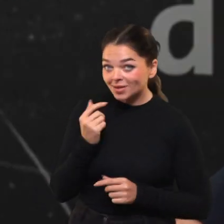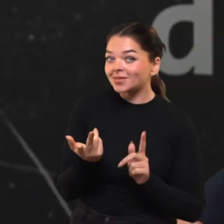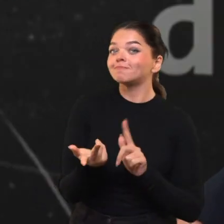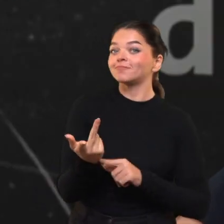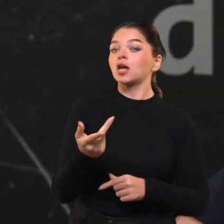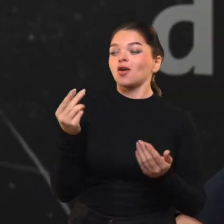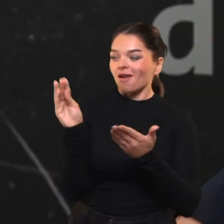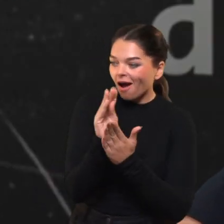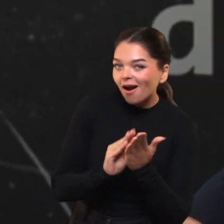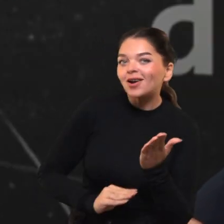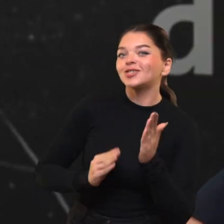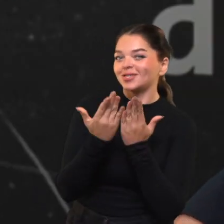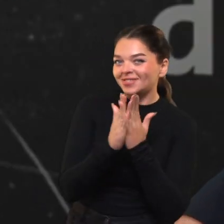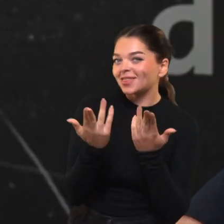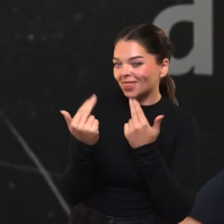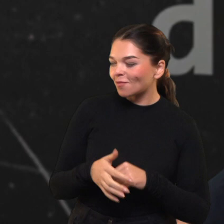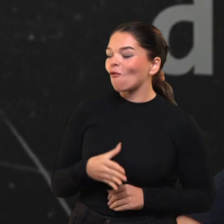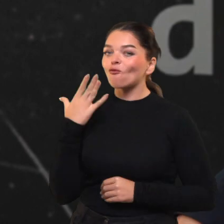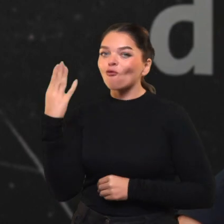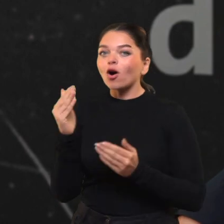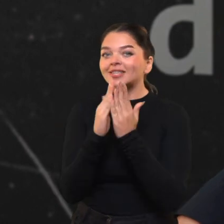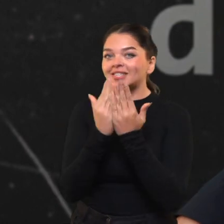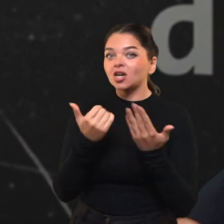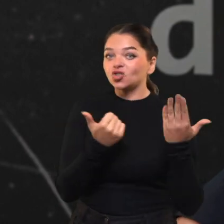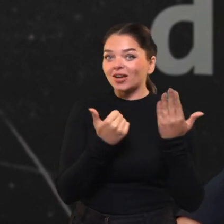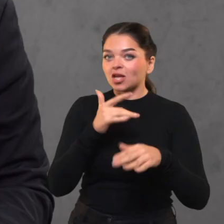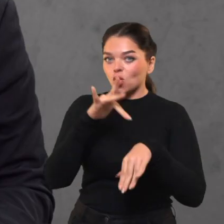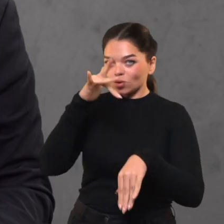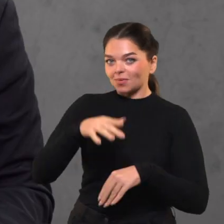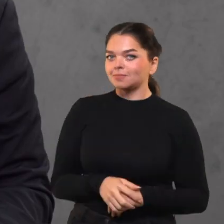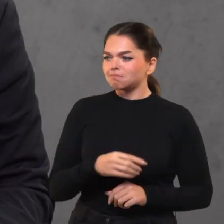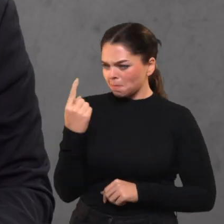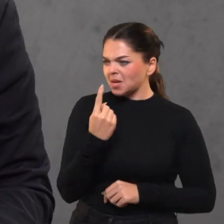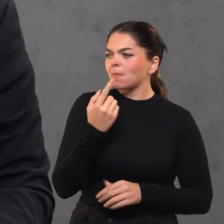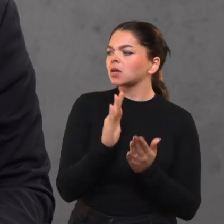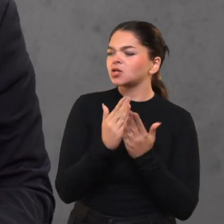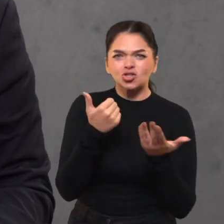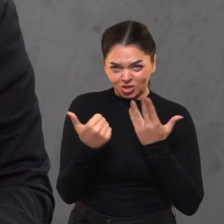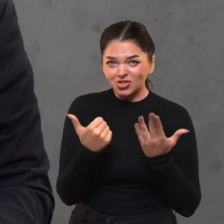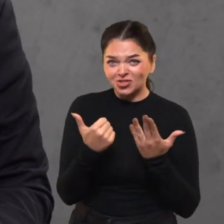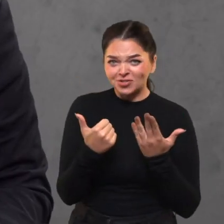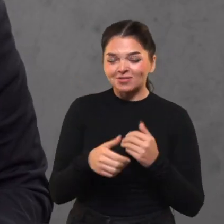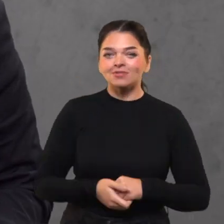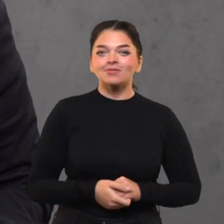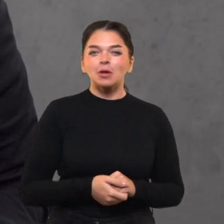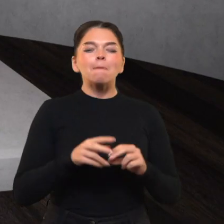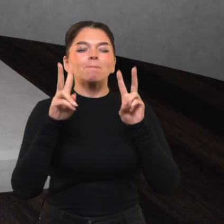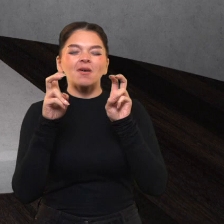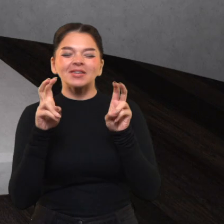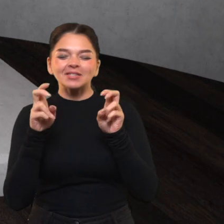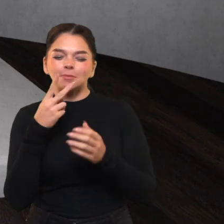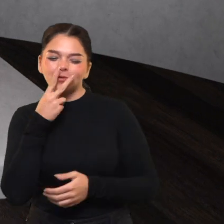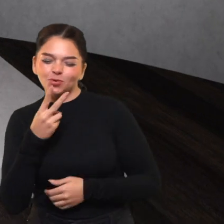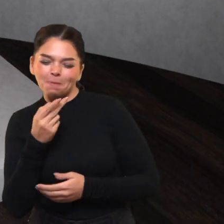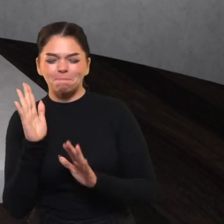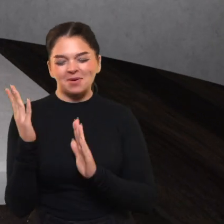kunigas, dar ir rašytojas. Jūsų knyga šeštas juosmas yra pirmas. Jau čia kelinta. Šešta turbūt. Pagal